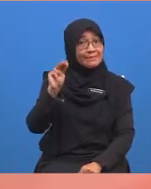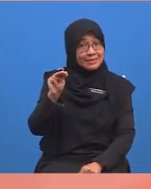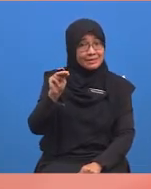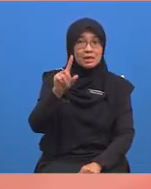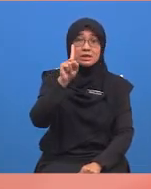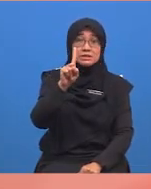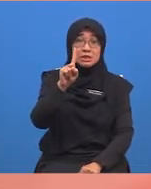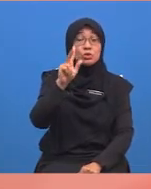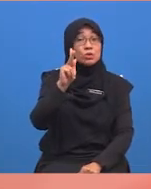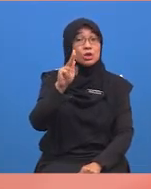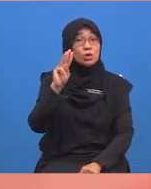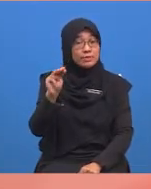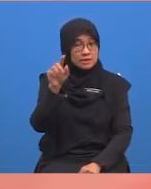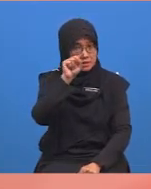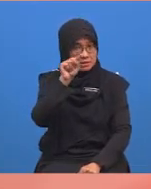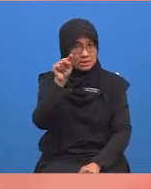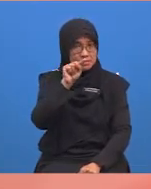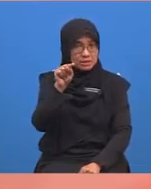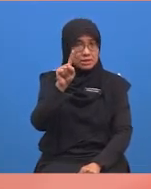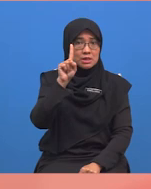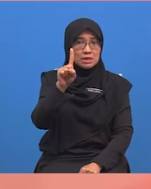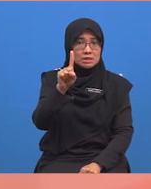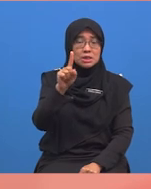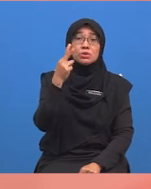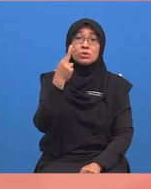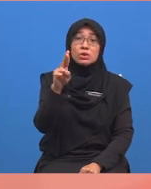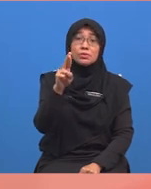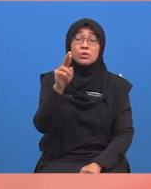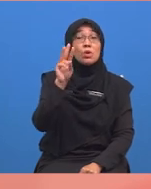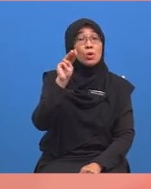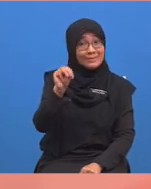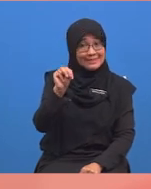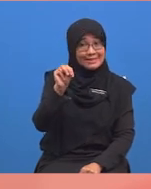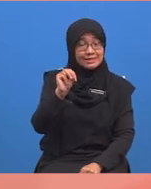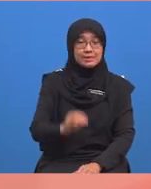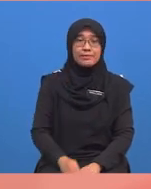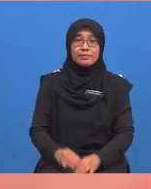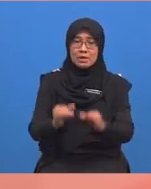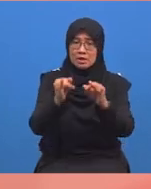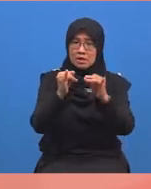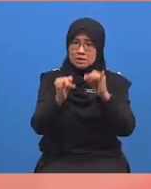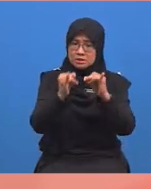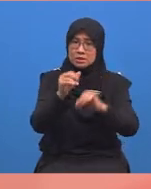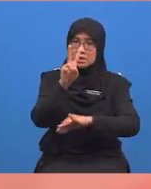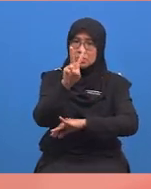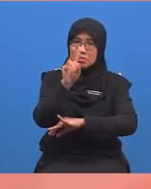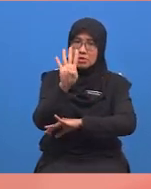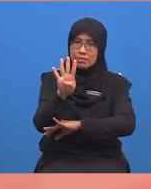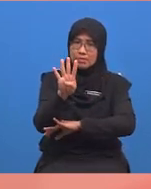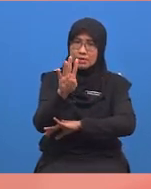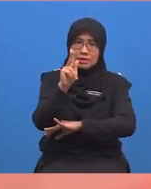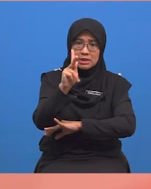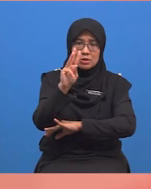Satu kilometer adalah sama dengan seribu meter. Jika dua puluh empat kilometer